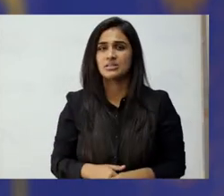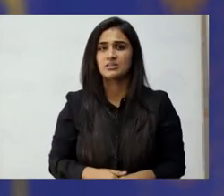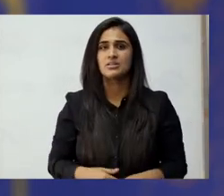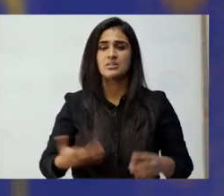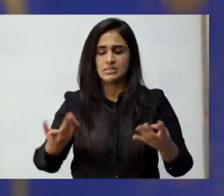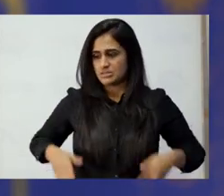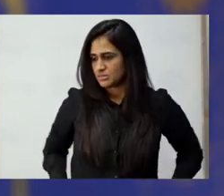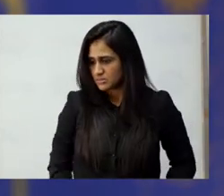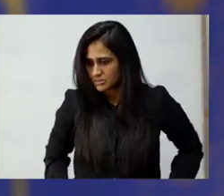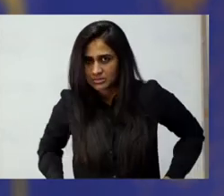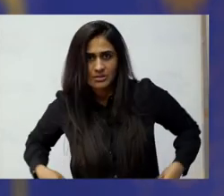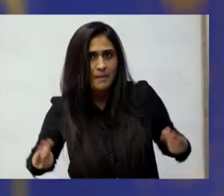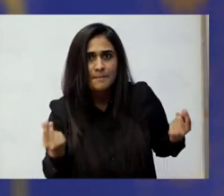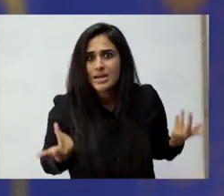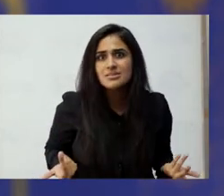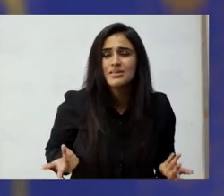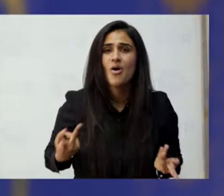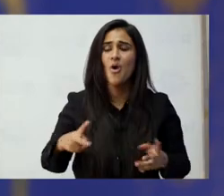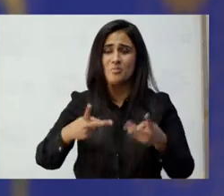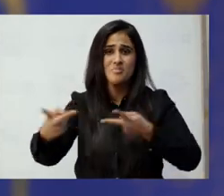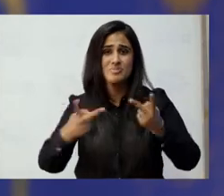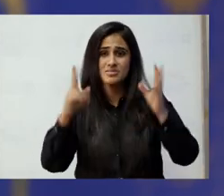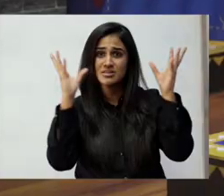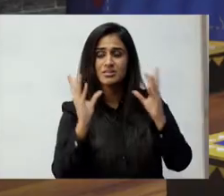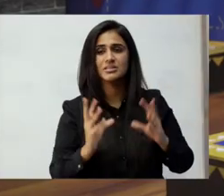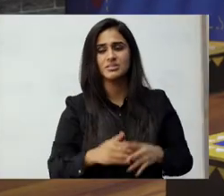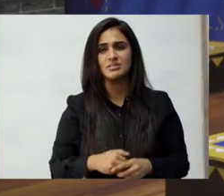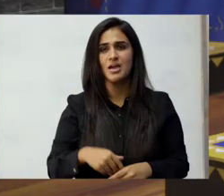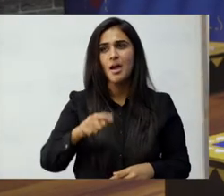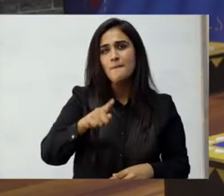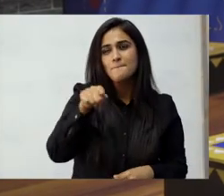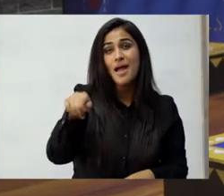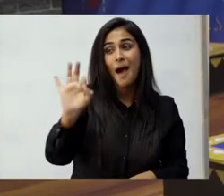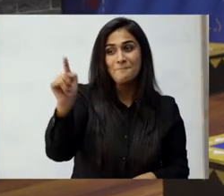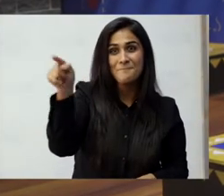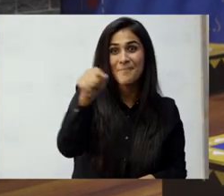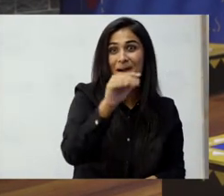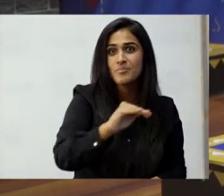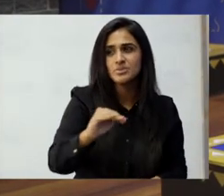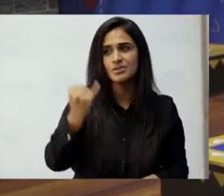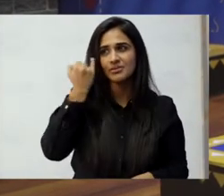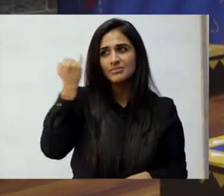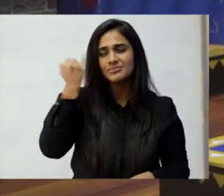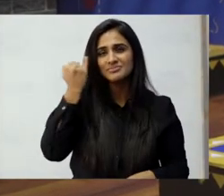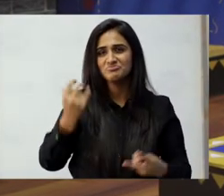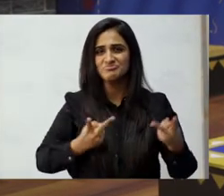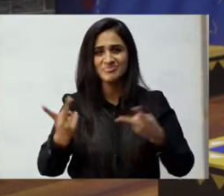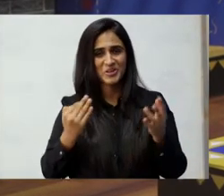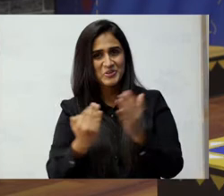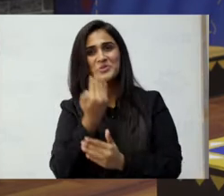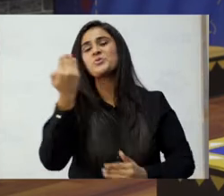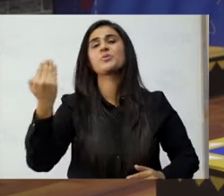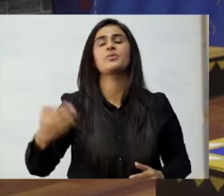جیبیں خالی ہو گئیں اور کاروبار تباہ ہو گئے ان بچوں نے نئے کاروبار شروع کر لیا